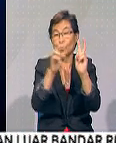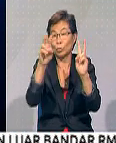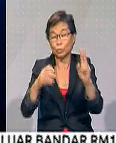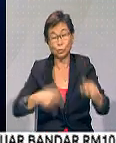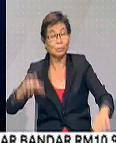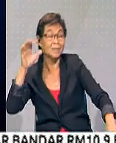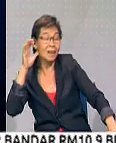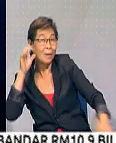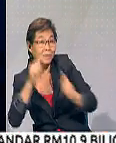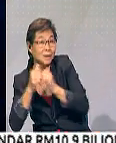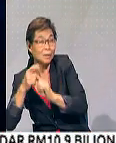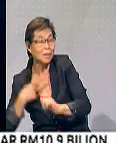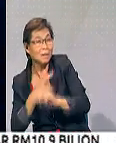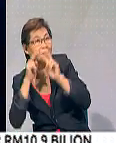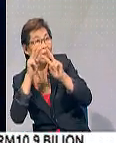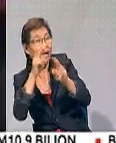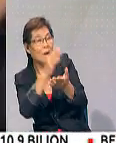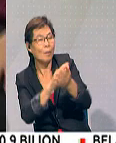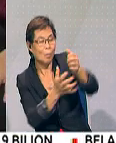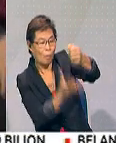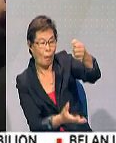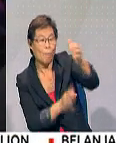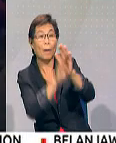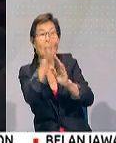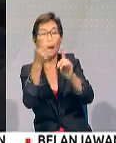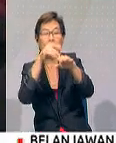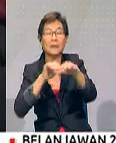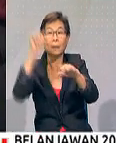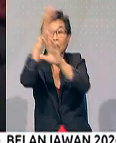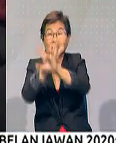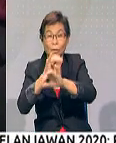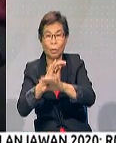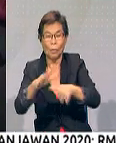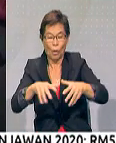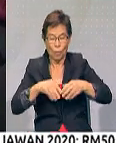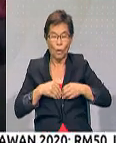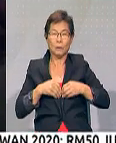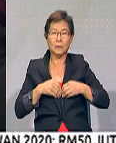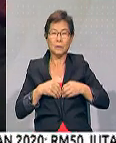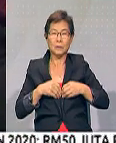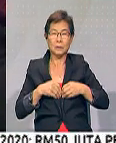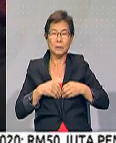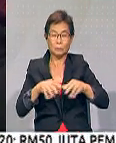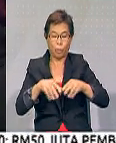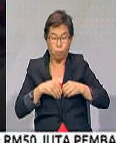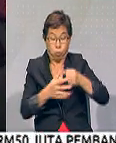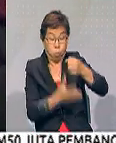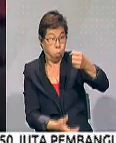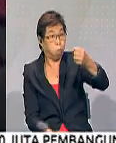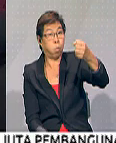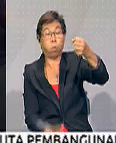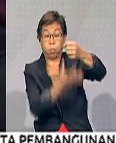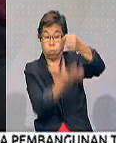bersama-sama tadi dan kita lihat peruntukan pembangunan terutama kepada Sabah dan Sarawak menerima satu, kita katakan, peruntukan yang tinggi